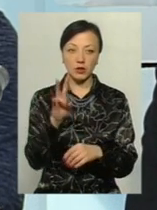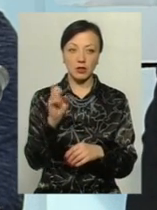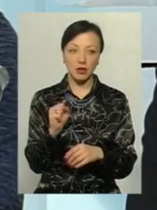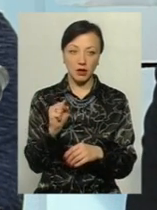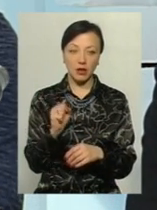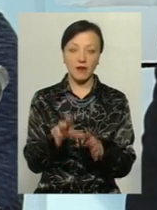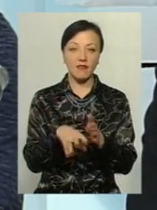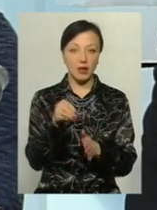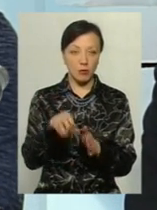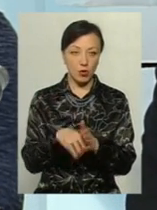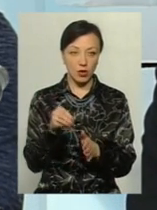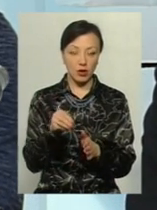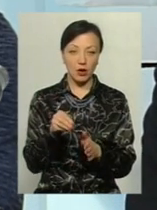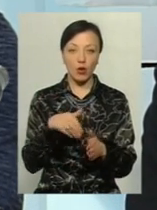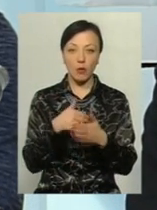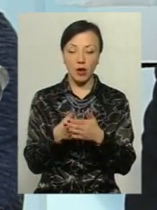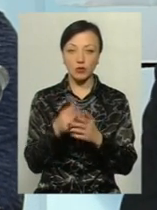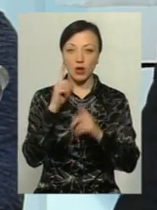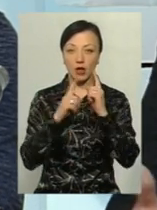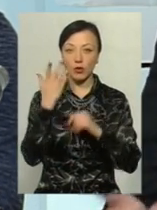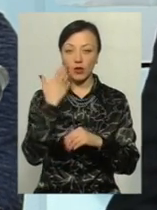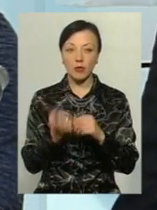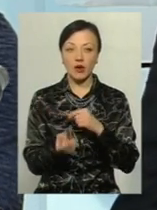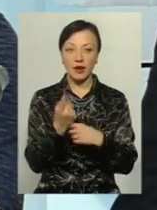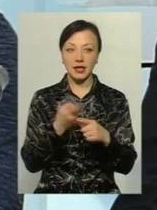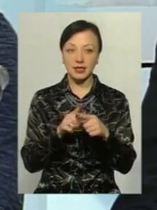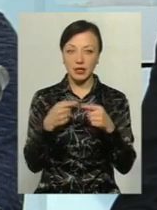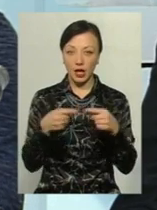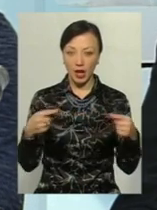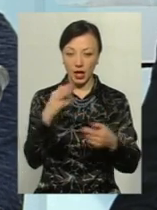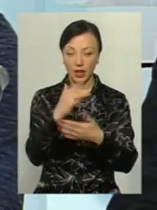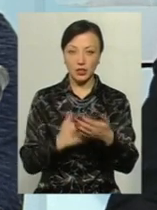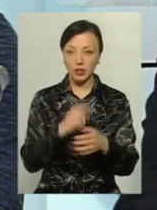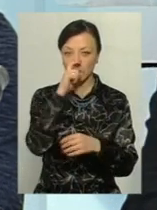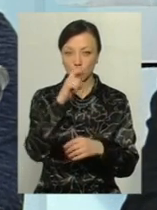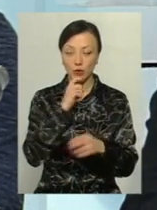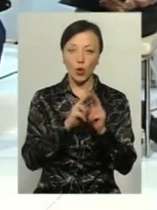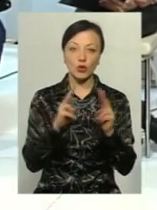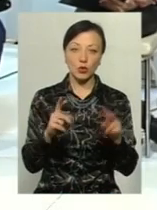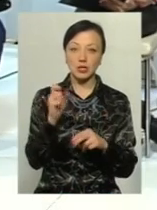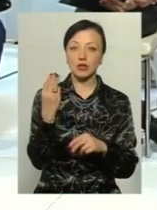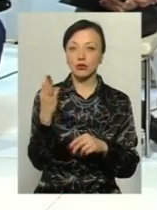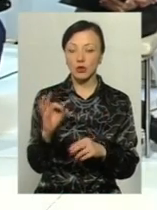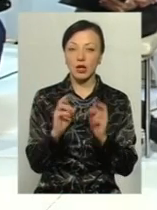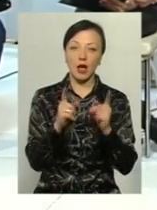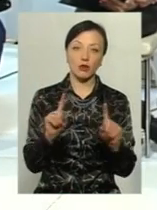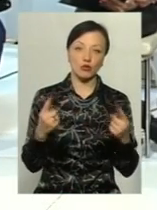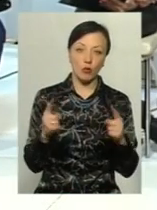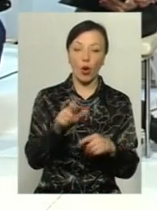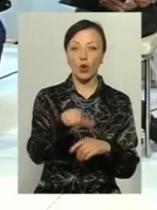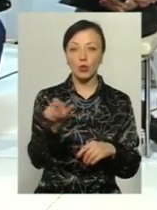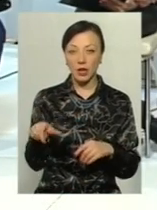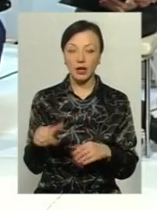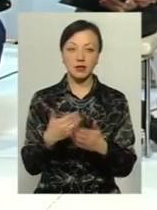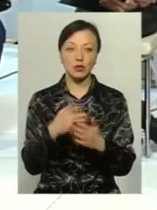вибори громадську раду, і коли появляються оці речі, які не зовсім зрозуміли, хто, за що і як і чому. Людей,